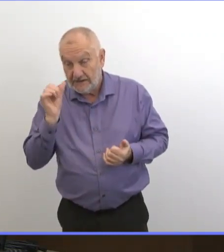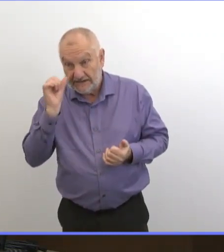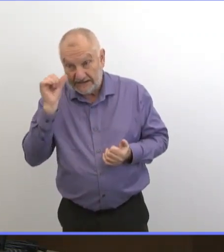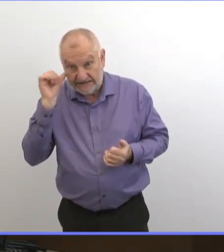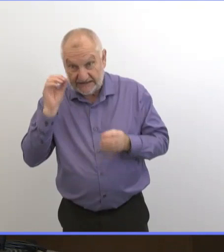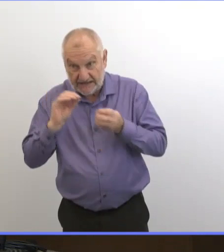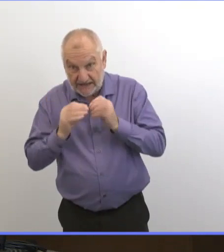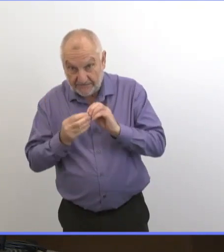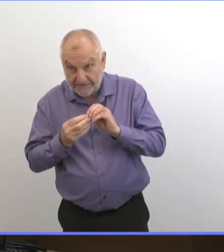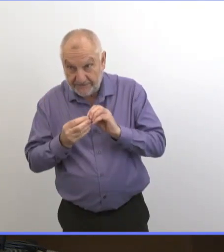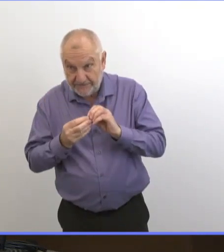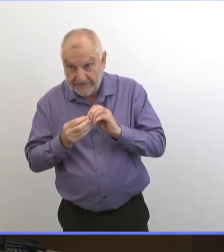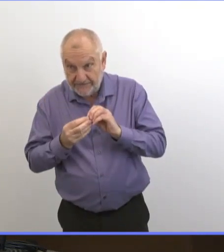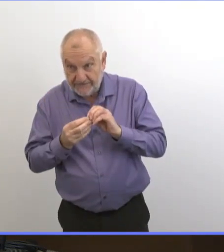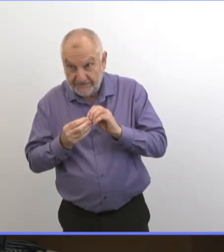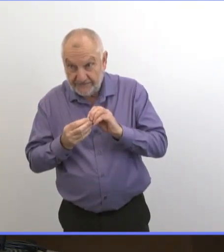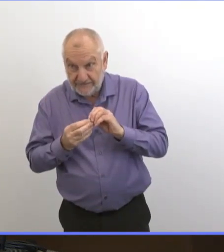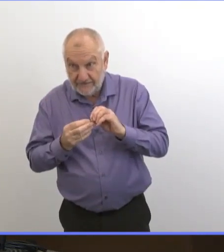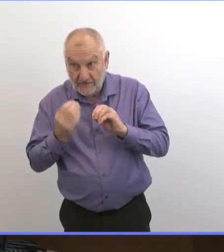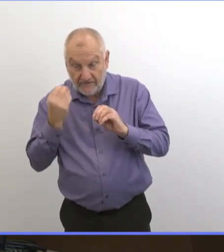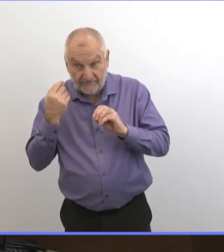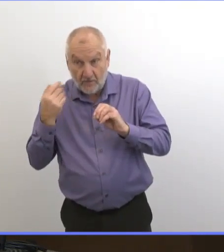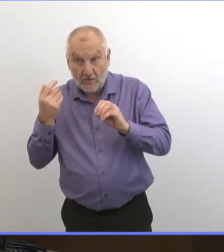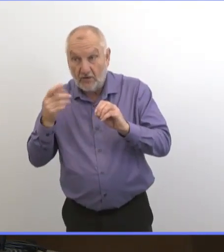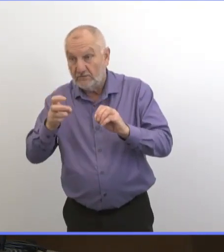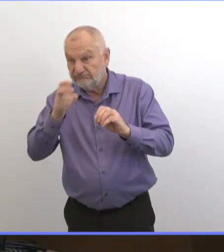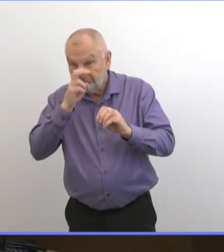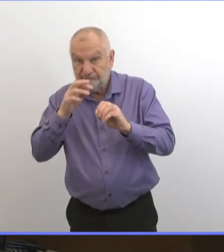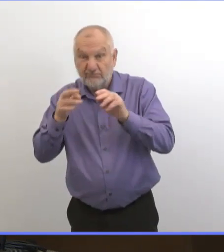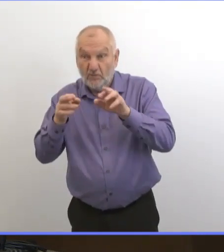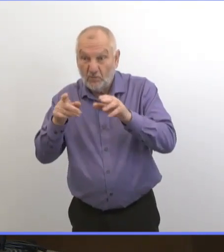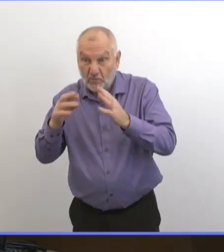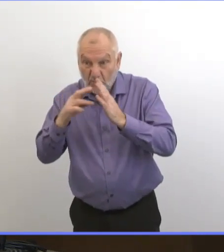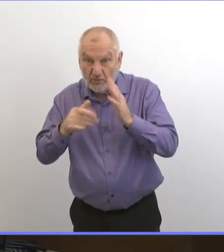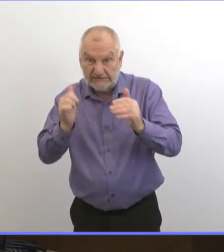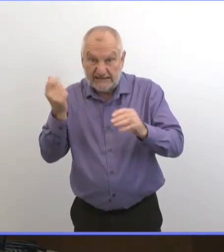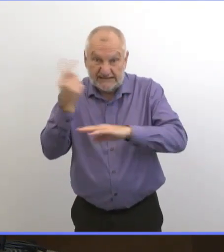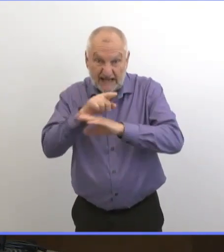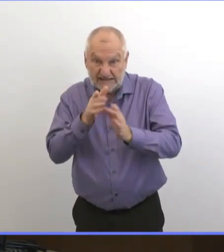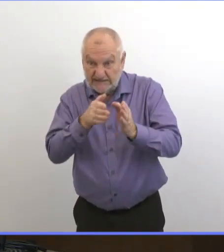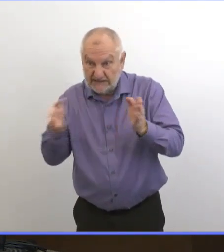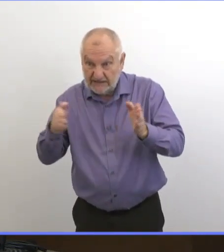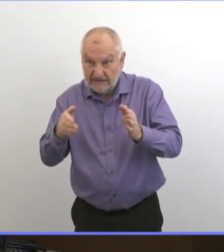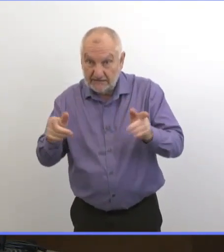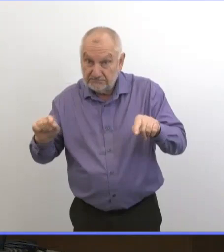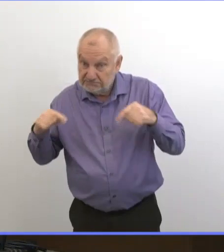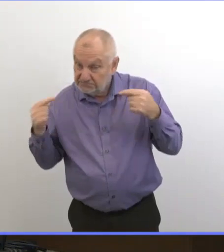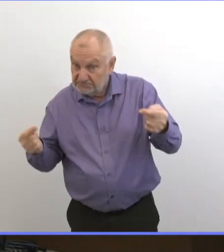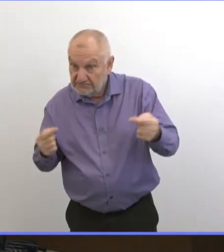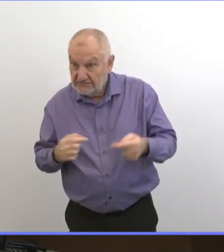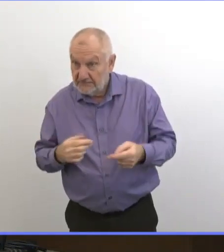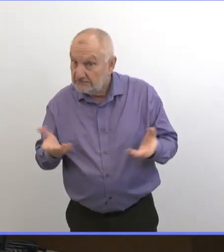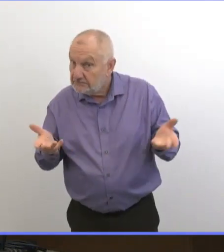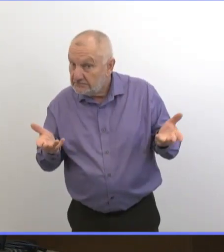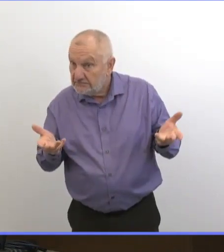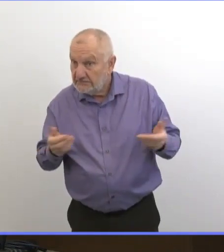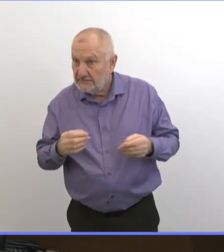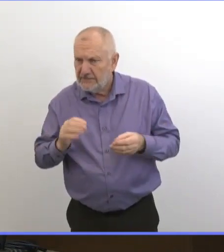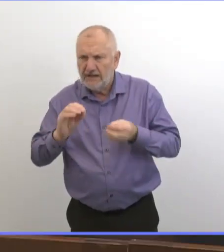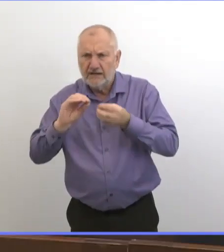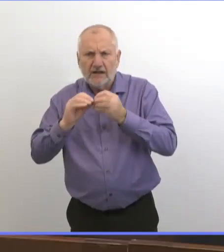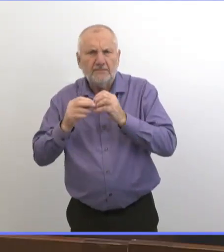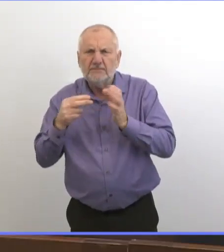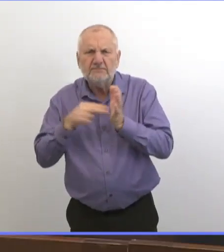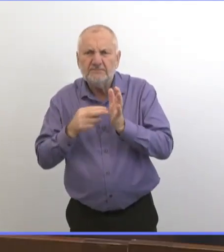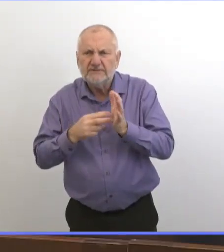ça fait 10 jours qu'on a ces mesures à Winnipeg, une semaine pour la province.